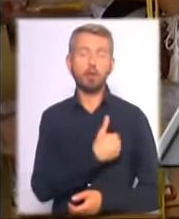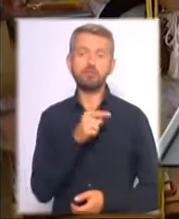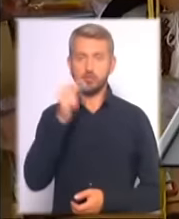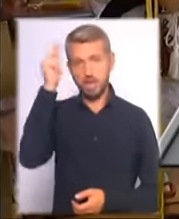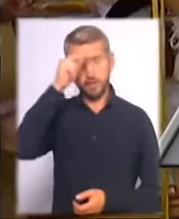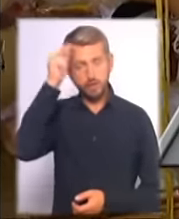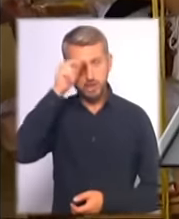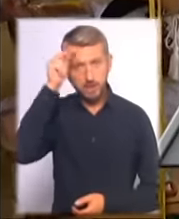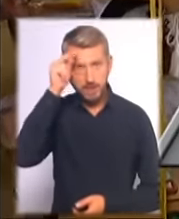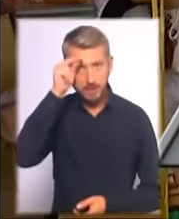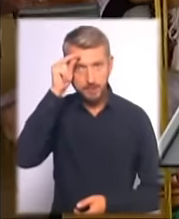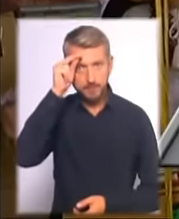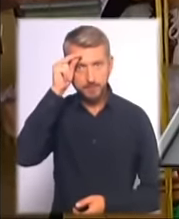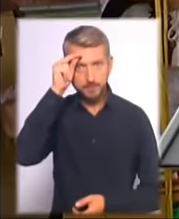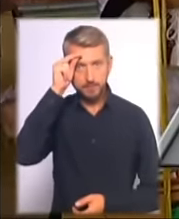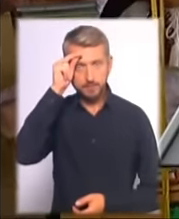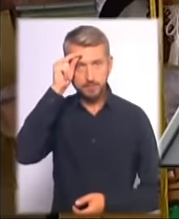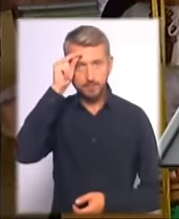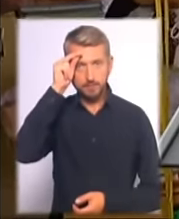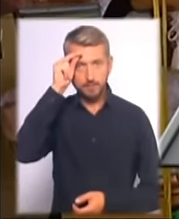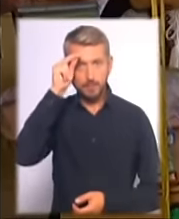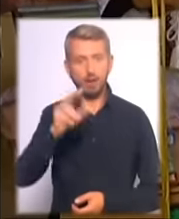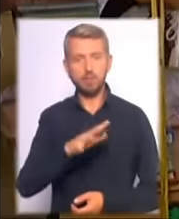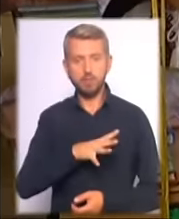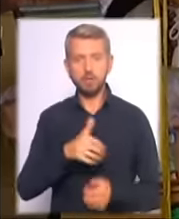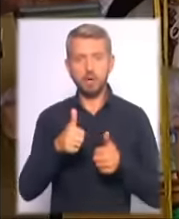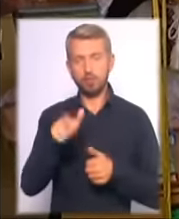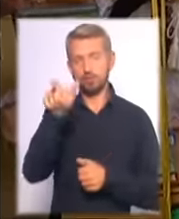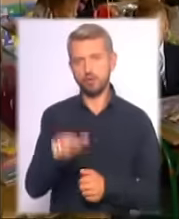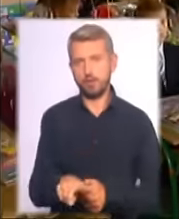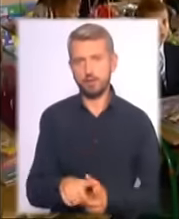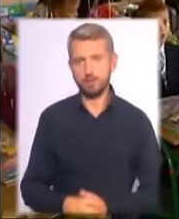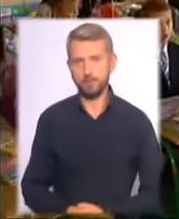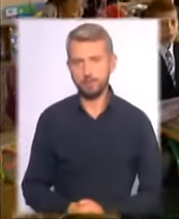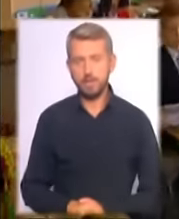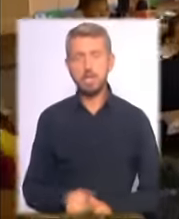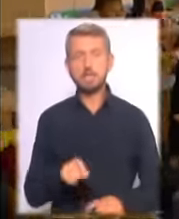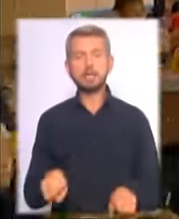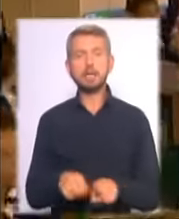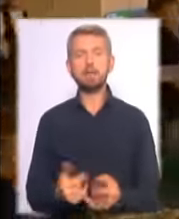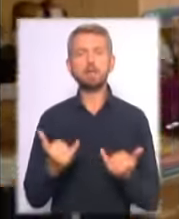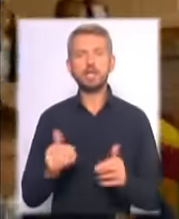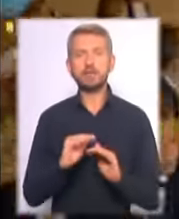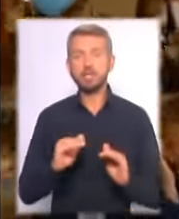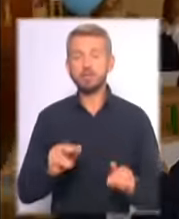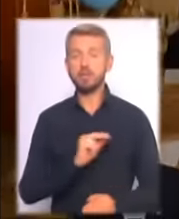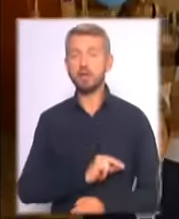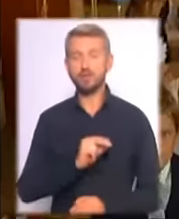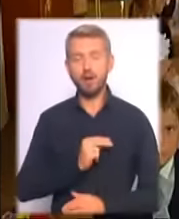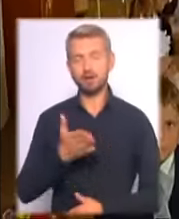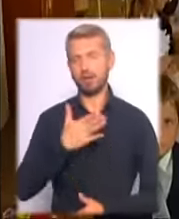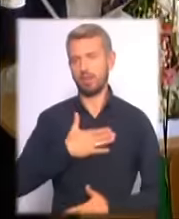бути хорошим чоловіком. З такими сучасними дітьми працювати одне